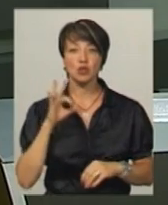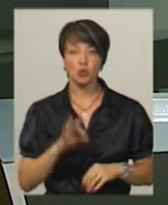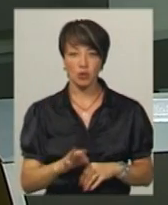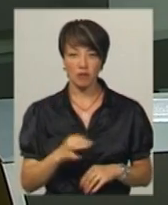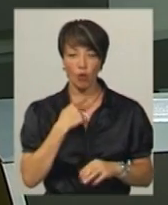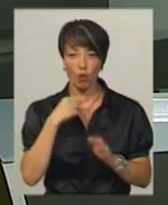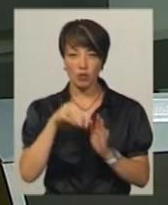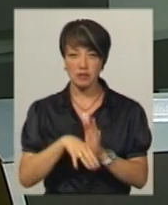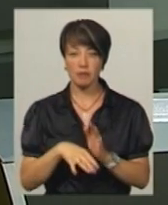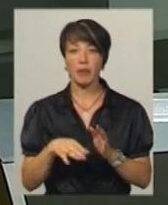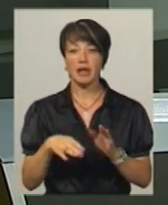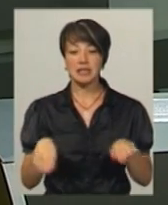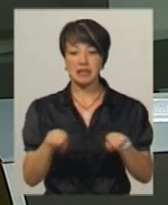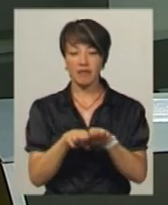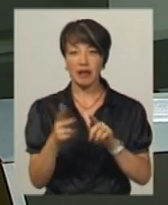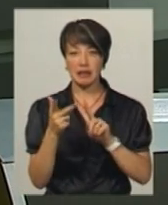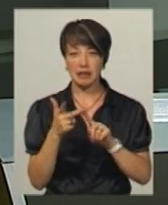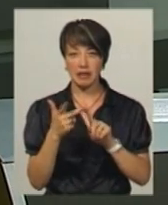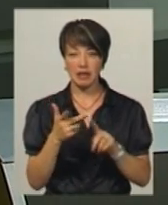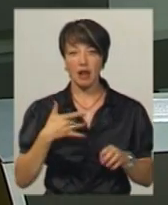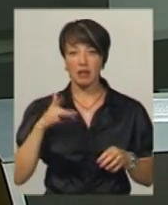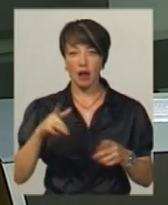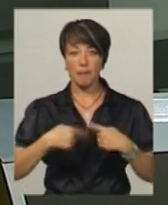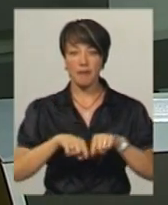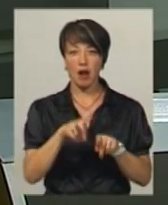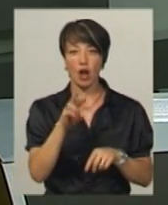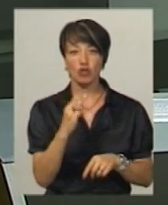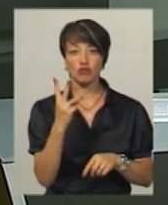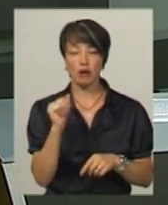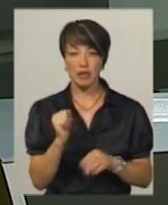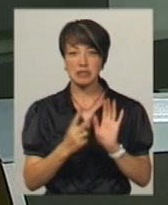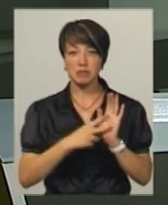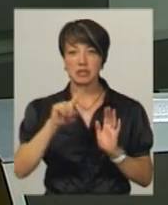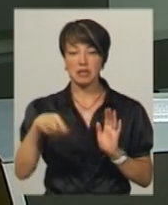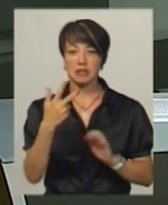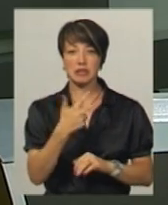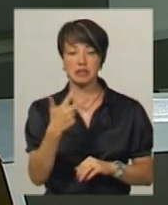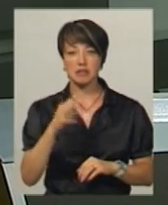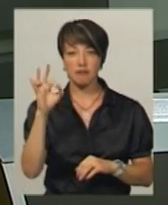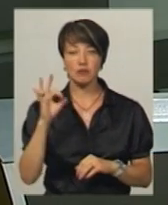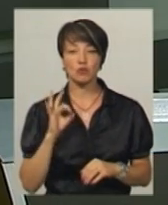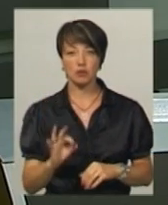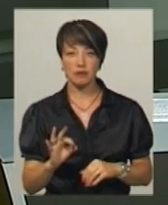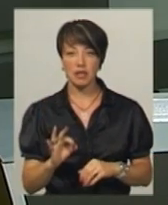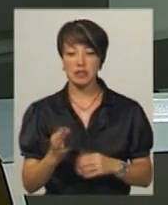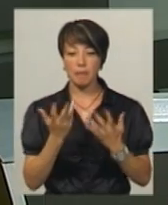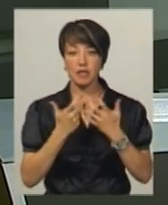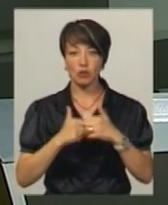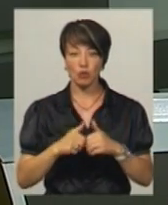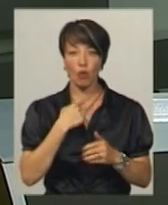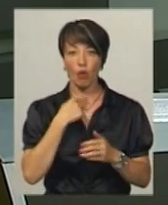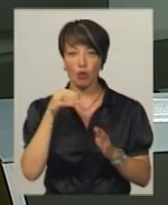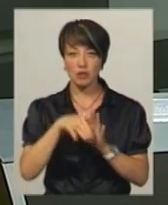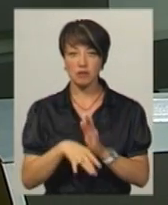голосів. Закриває трійку лідерів радикальна партія Олега Ляшка. У них 7,30%. За підрахунками